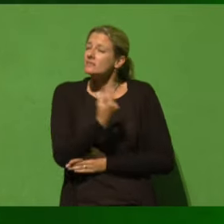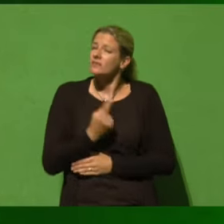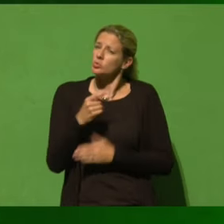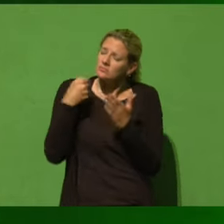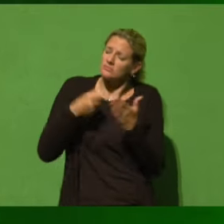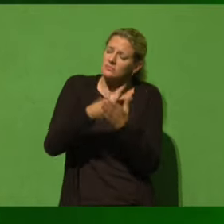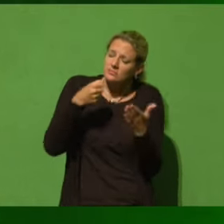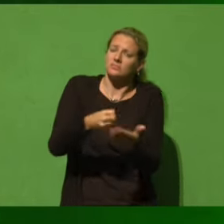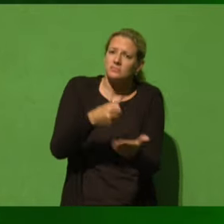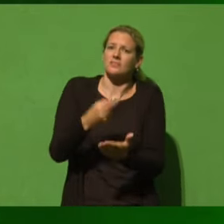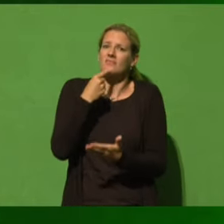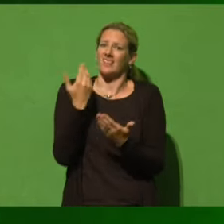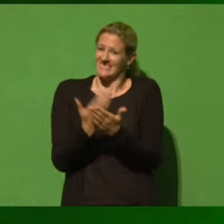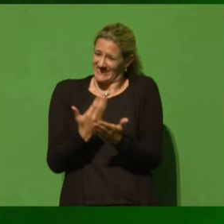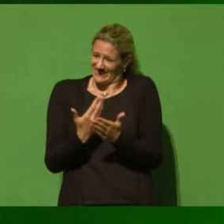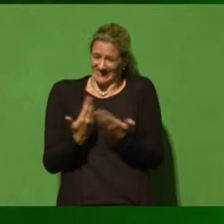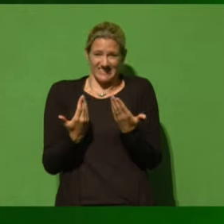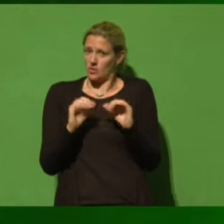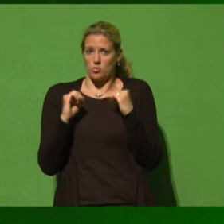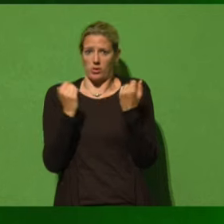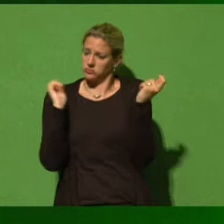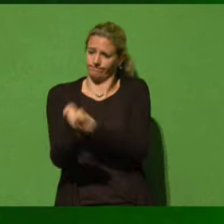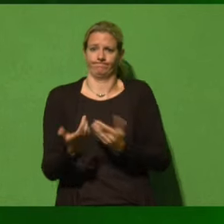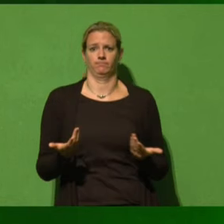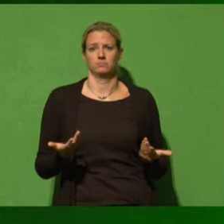kämpfen, dass dieser Mindeststandard wenigstens erreicht wird.